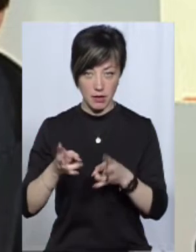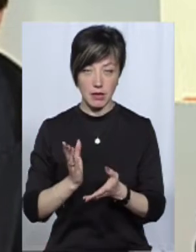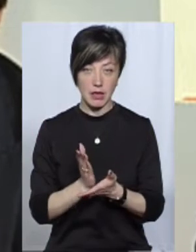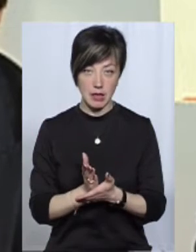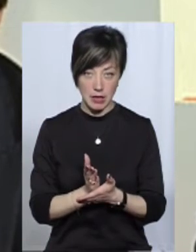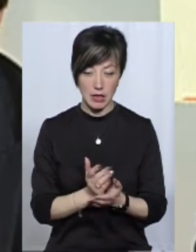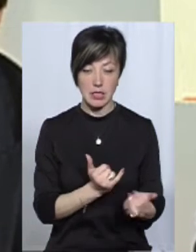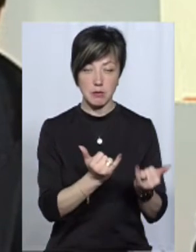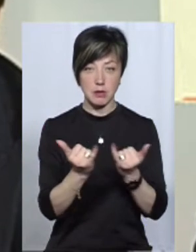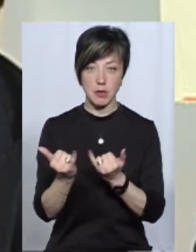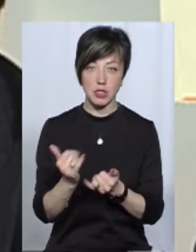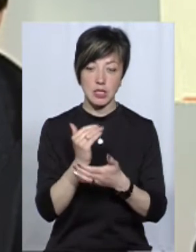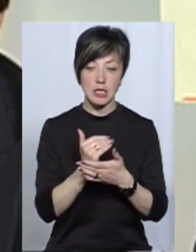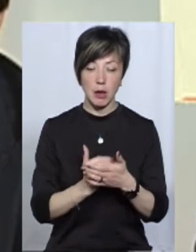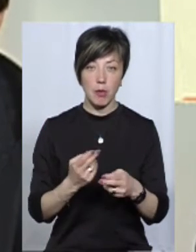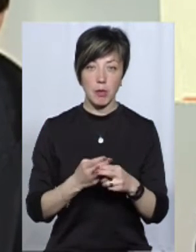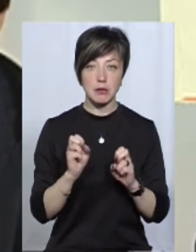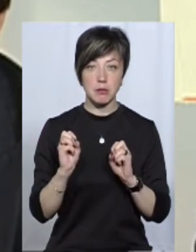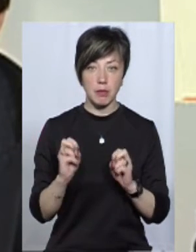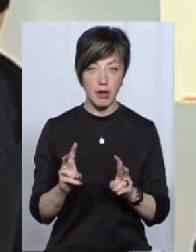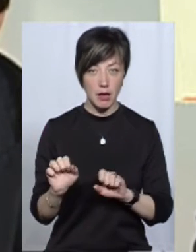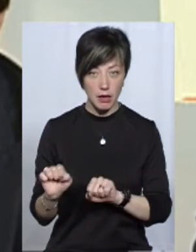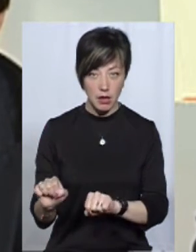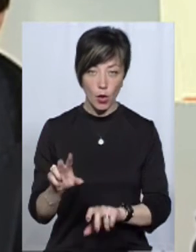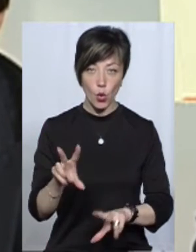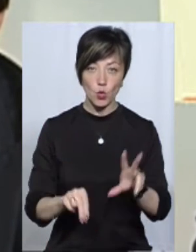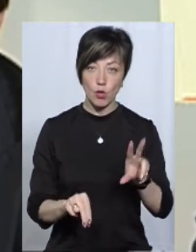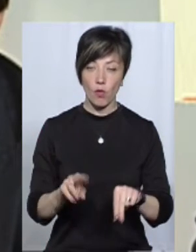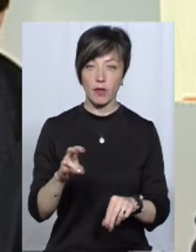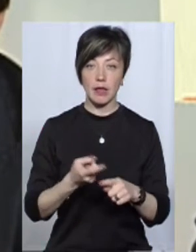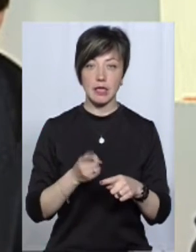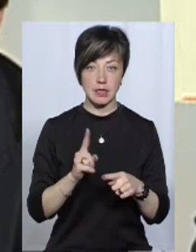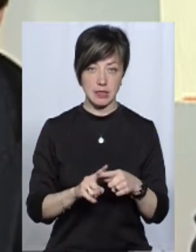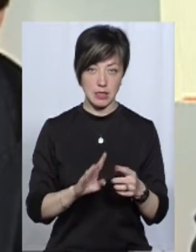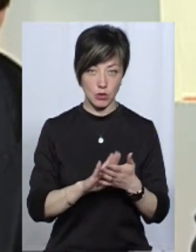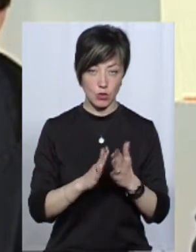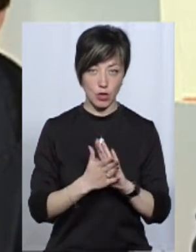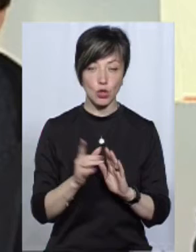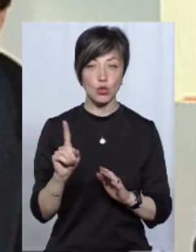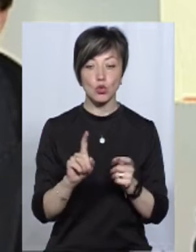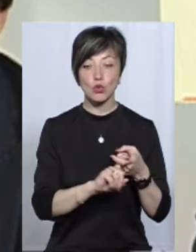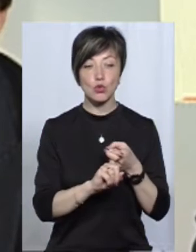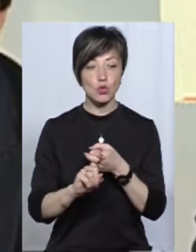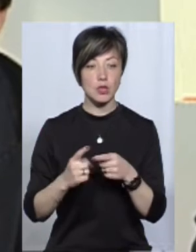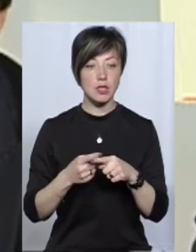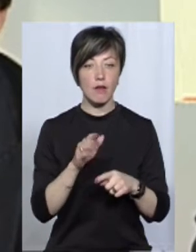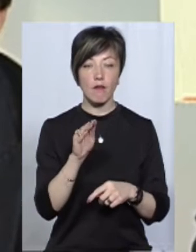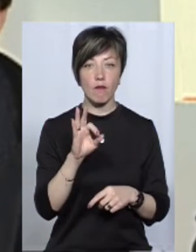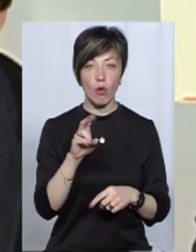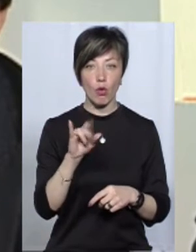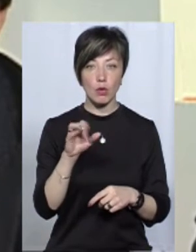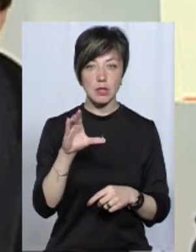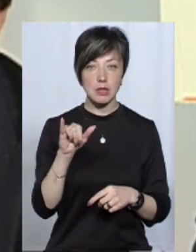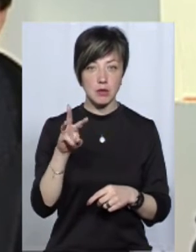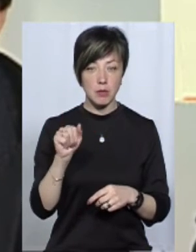Є системи безпеки, які розраховані на ці риски. Що стосується цих фокусінських, це